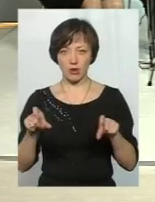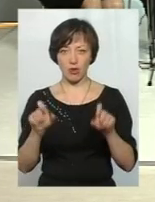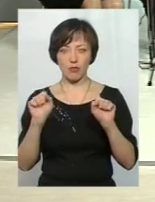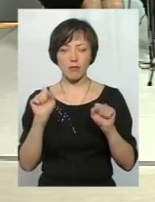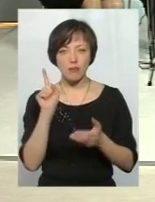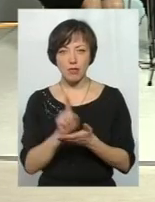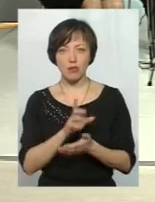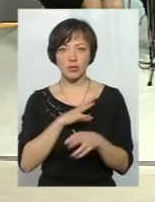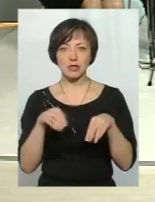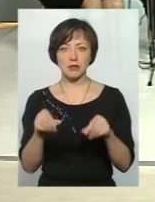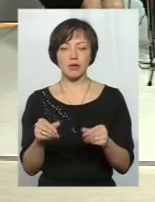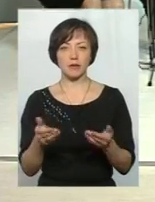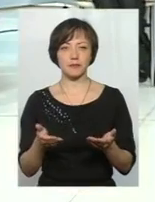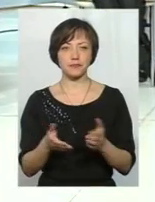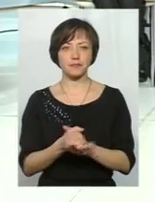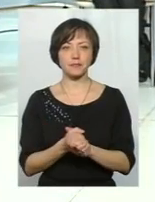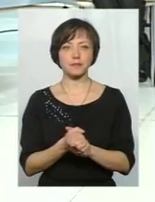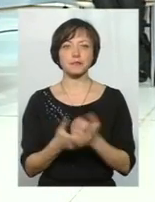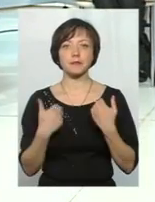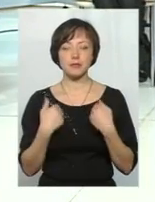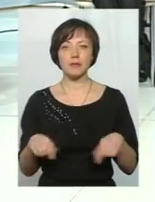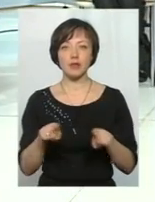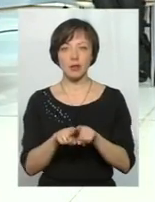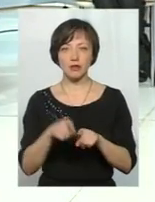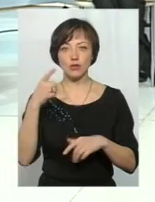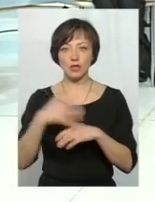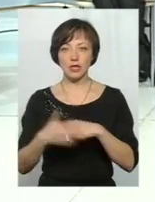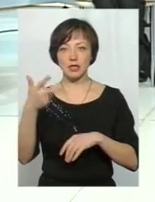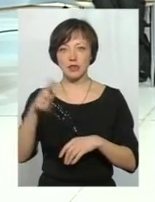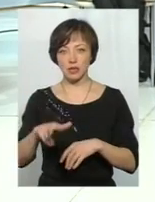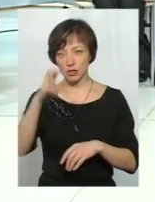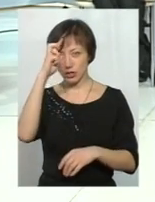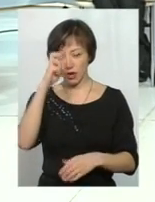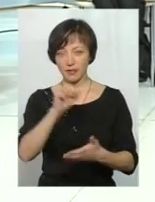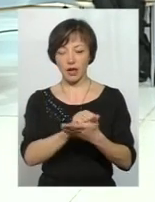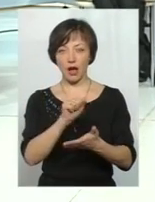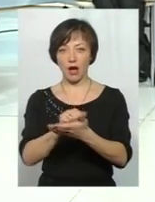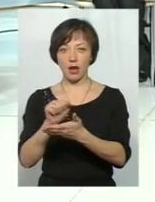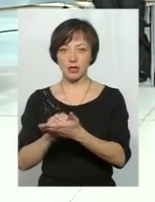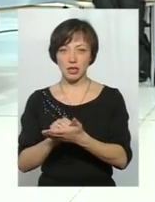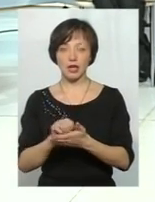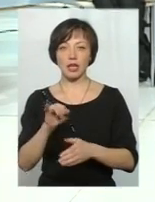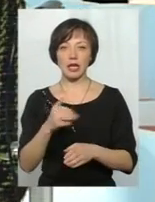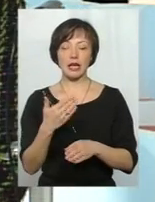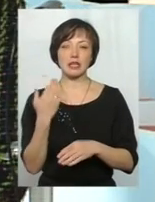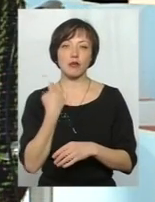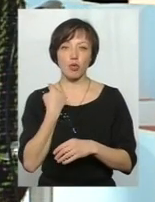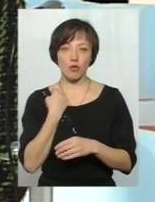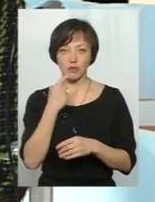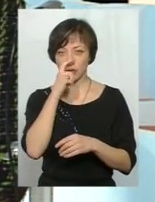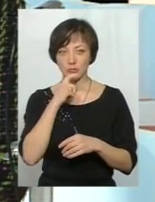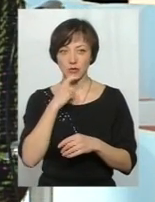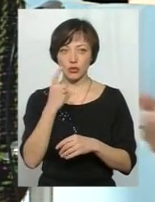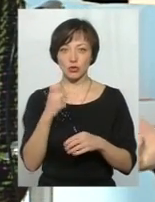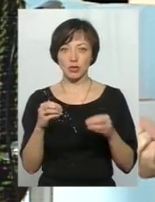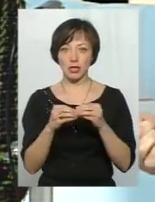Яке мало бути земля, яка мала бути Наскільки я зрозумів, там є три державних акти. Тому і кредиторська заборгованість не зрозуміла